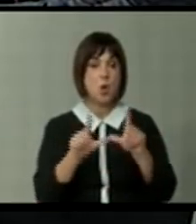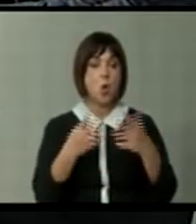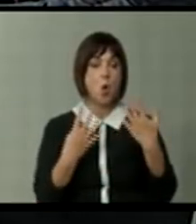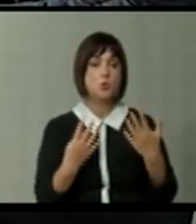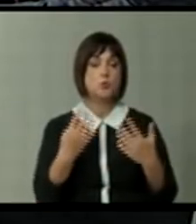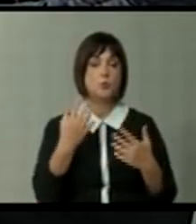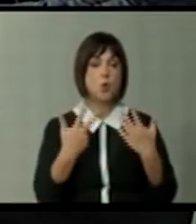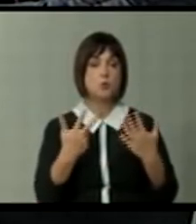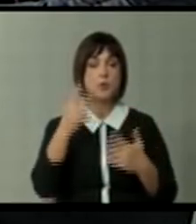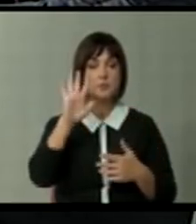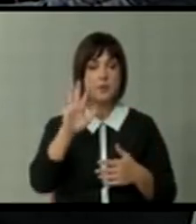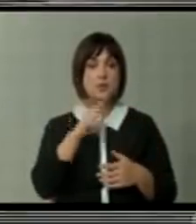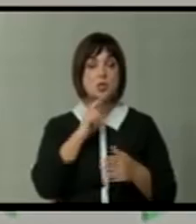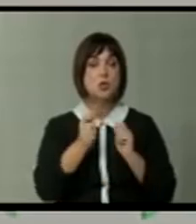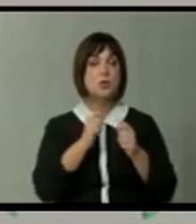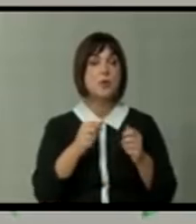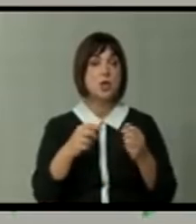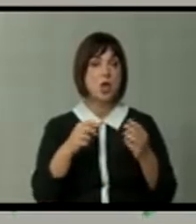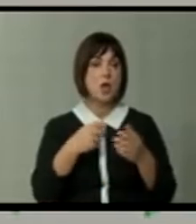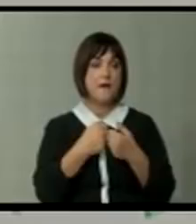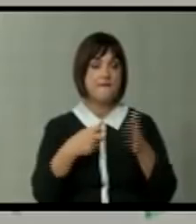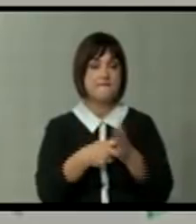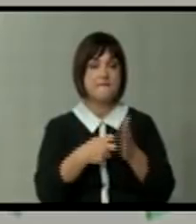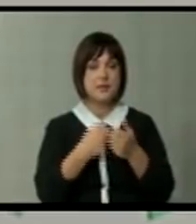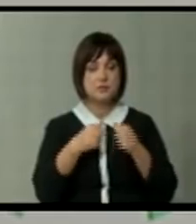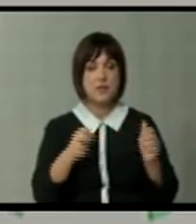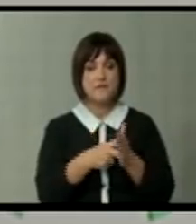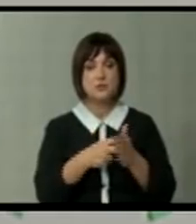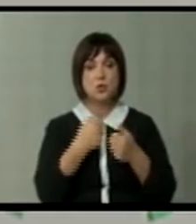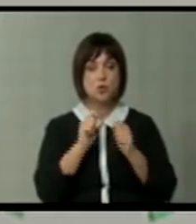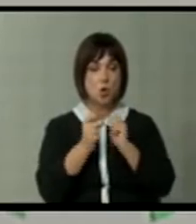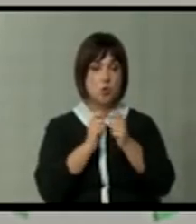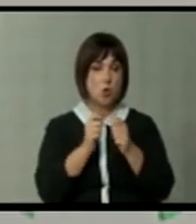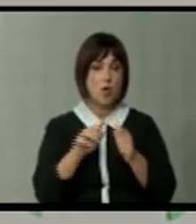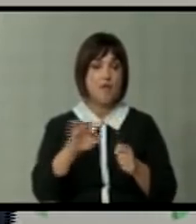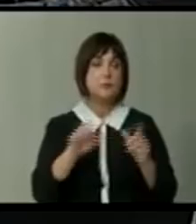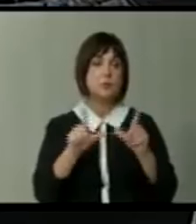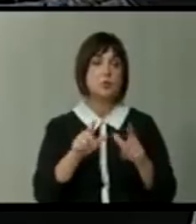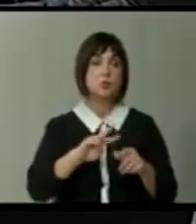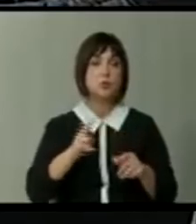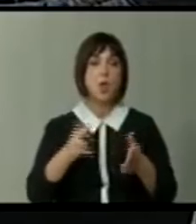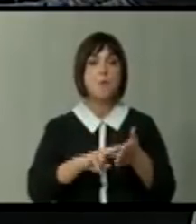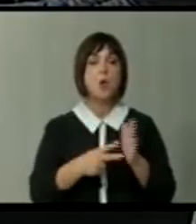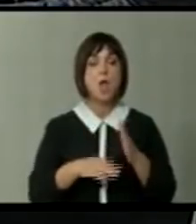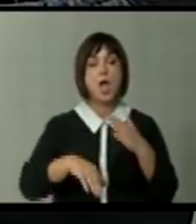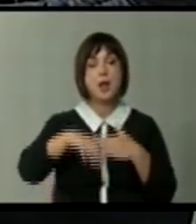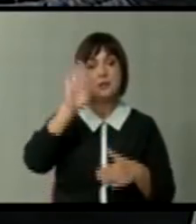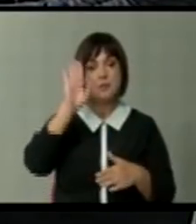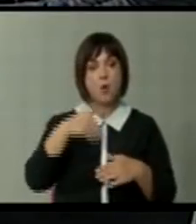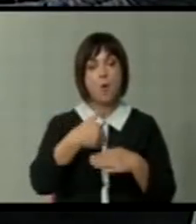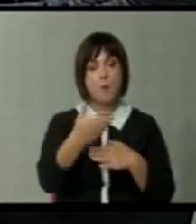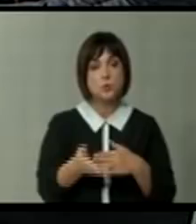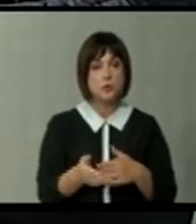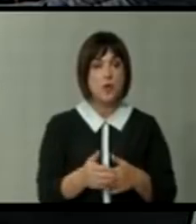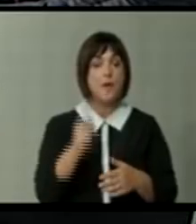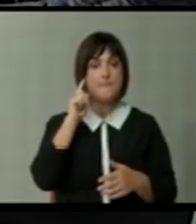со подпишувањето на Шедескиот договор, после тоа ДВ Сторија имаме Европску Унија и сите политики растат многу повеќе после тоа.